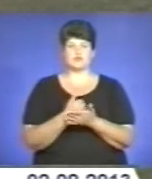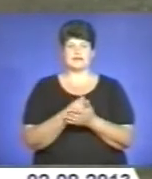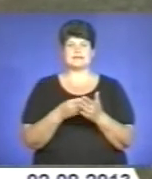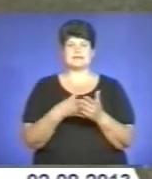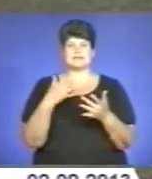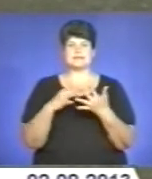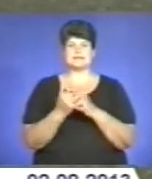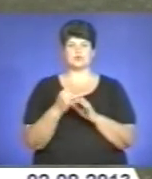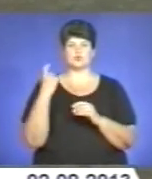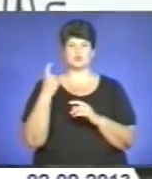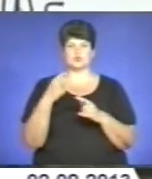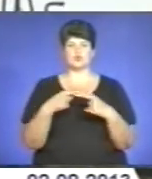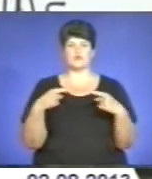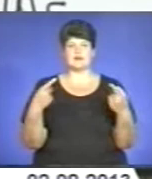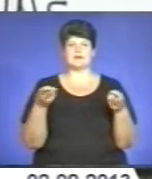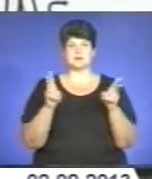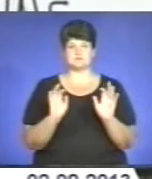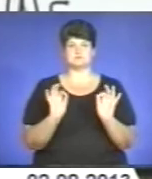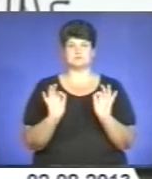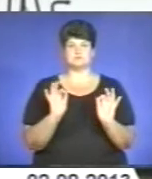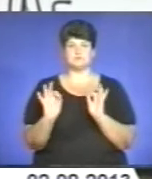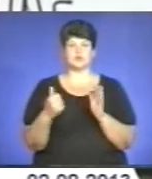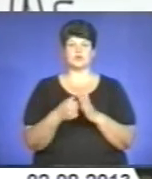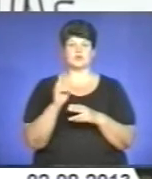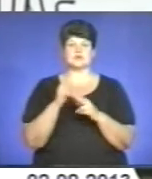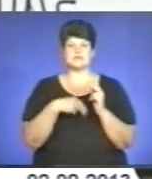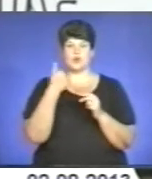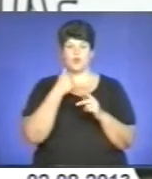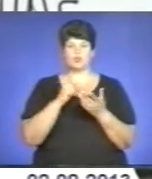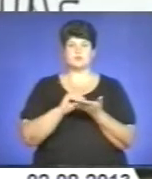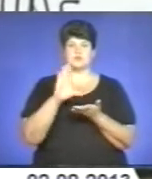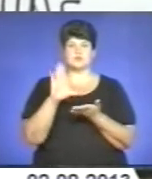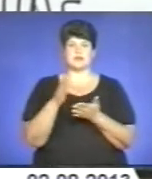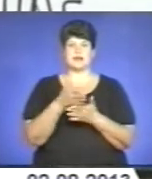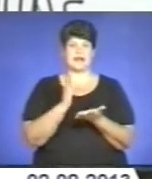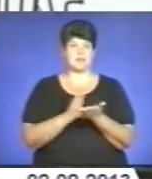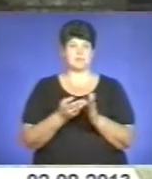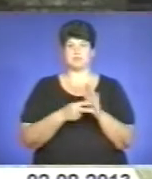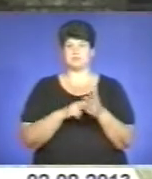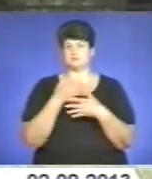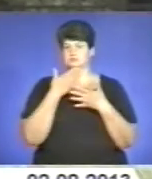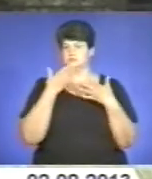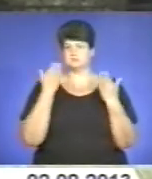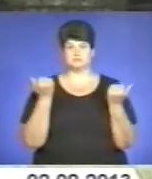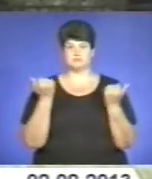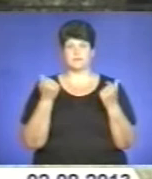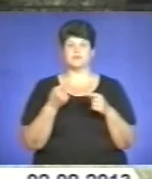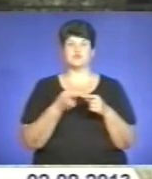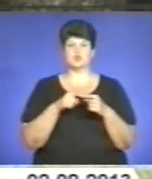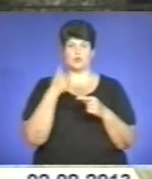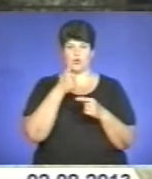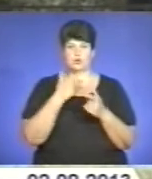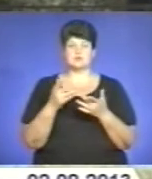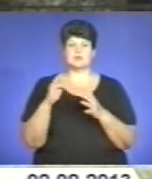сільськогосподарські товари залишаються доступними. До кінця року підвищення вартості хліба не планується, запевнив Сергій Арбузов. Адже цього року